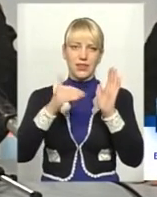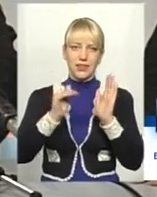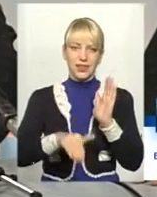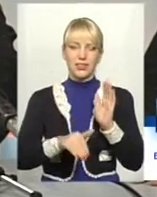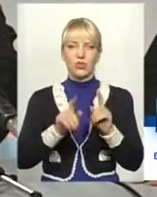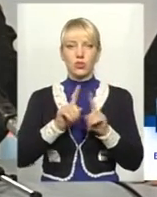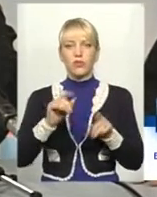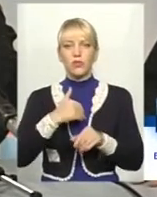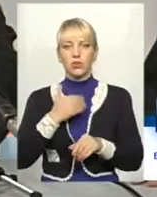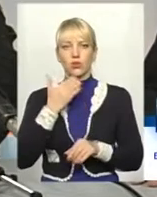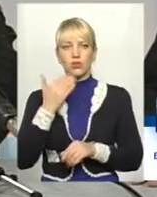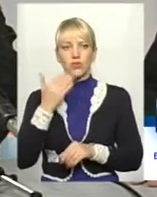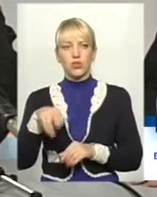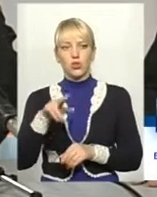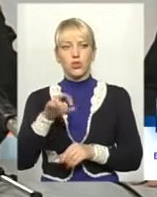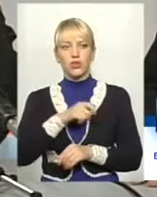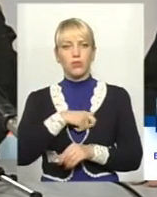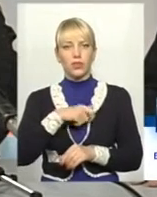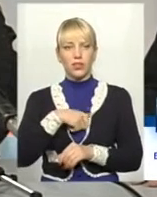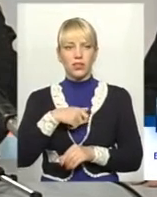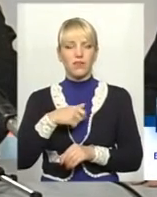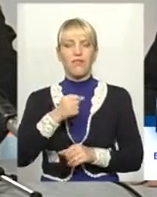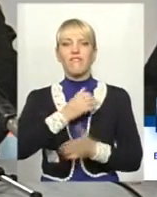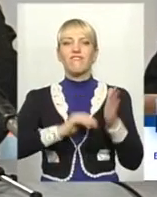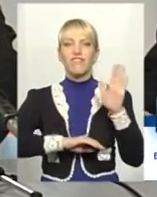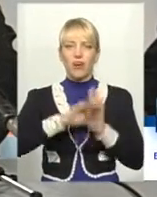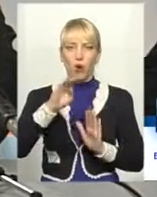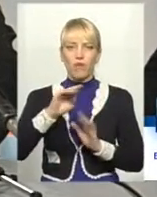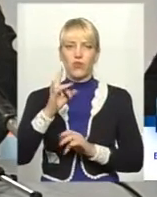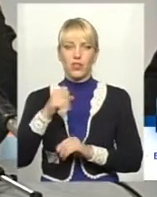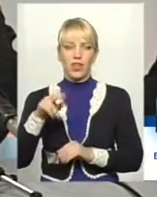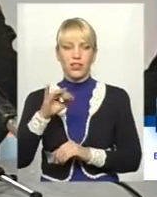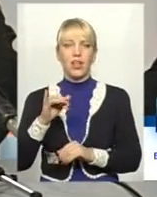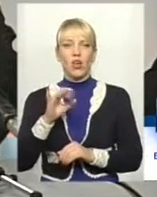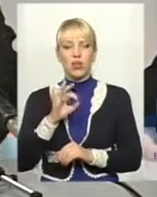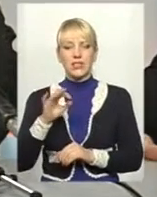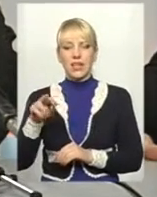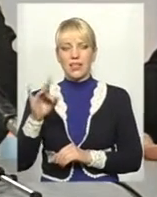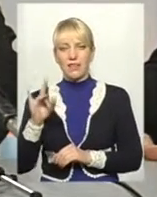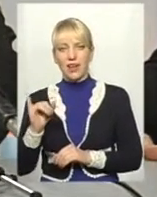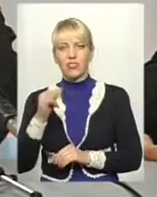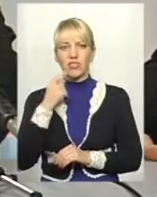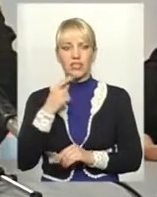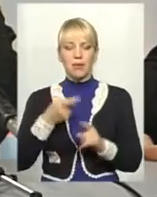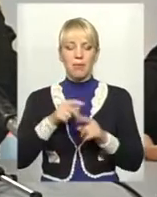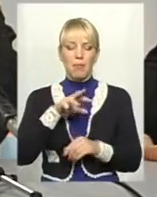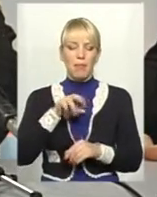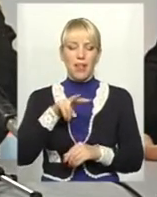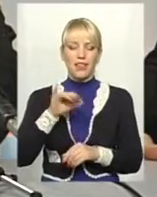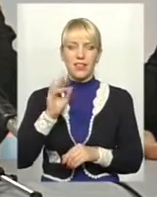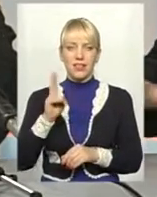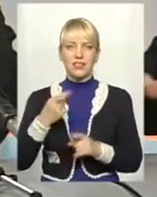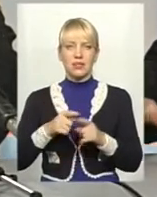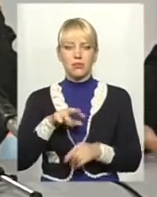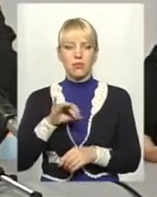Особливо я хочу звернутися до депутата Верховної Ради. Отут Олександр Іванович сказав про Мельника, це наш мер, він порядна